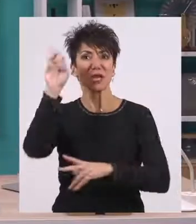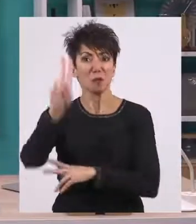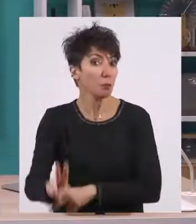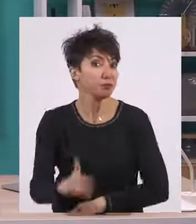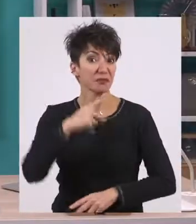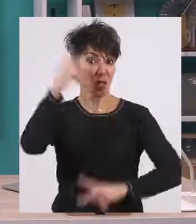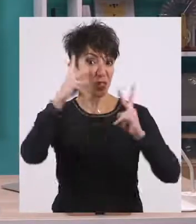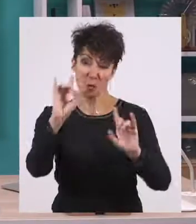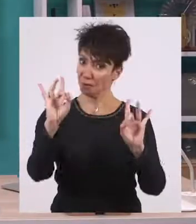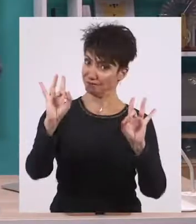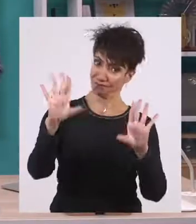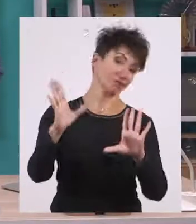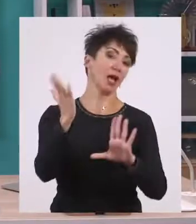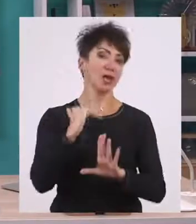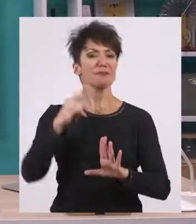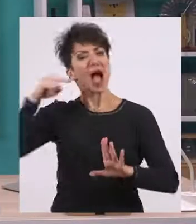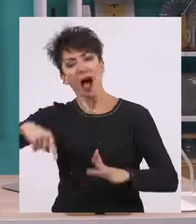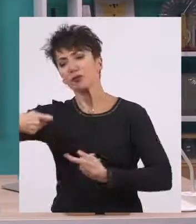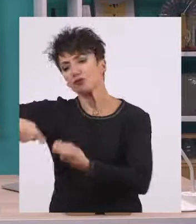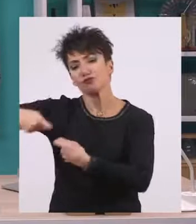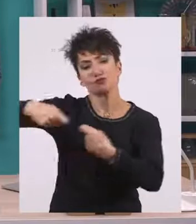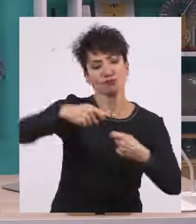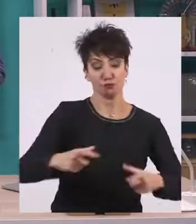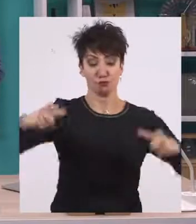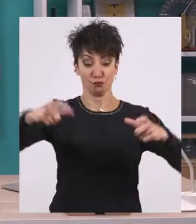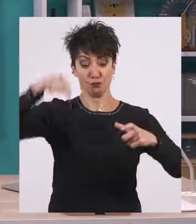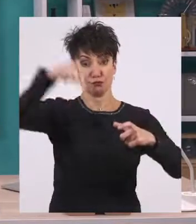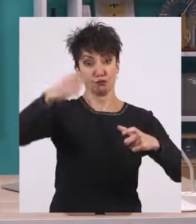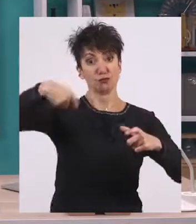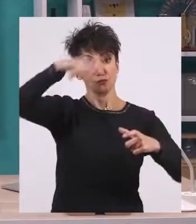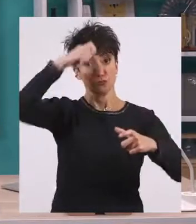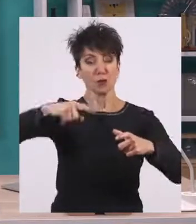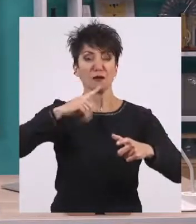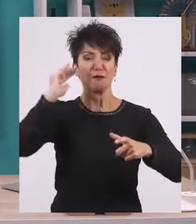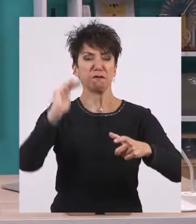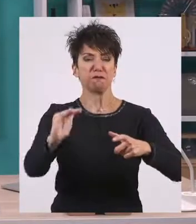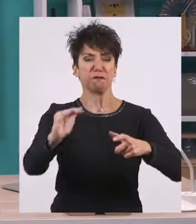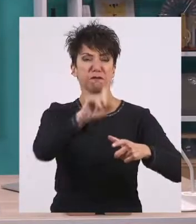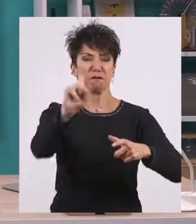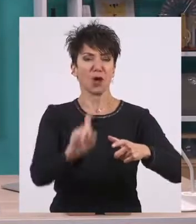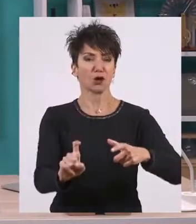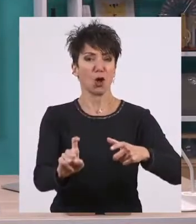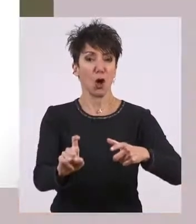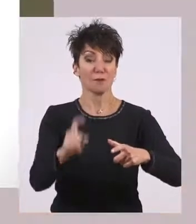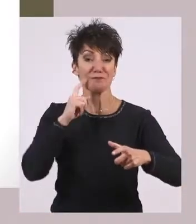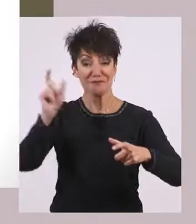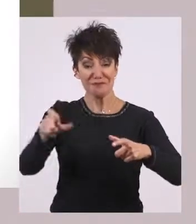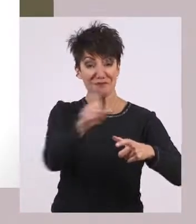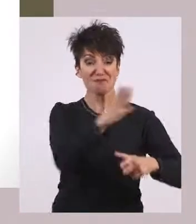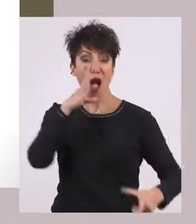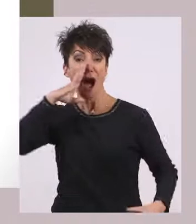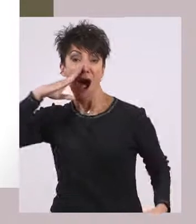Η ζωή στη Σπάρτη για πολλά χρόνια παρέμεινε η ίδια. Πολίτες με πλήρες δικαιώματα ήταν μόνο οι άντρες